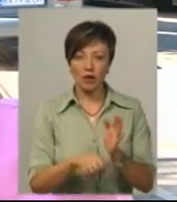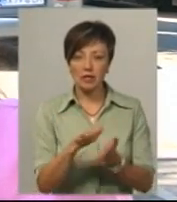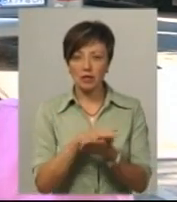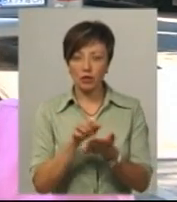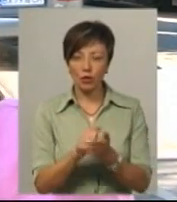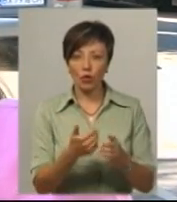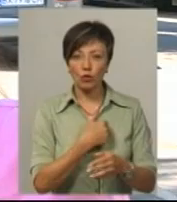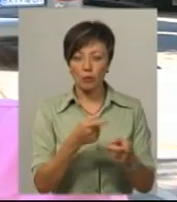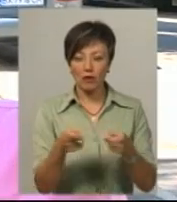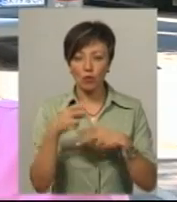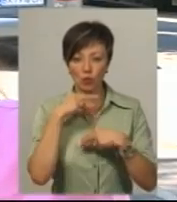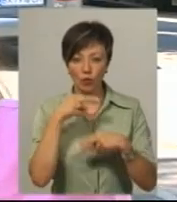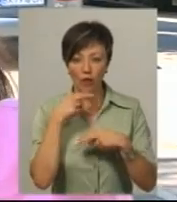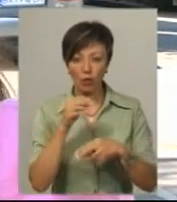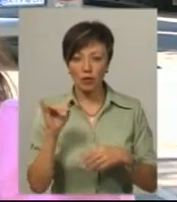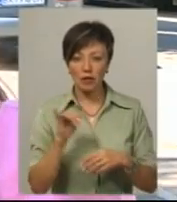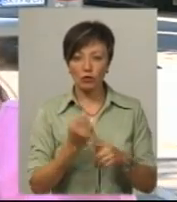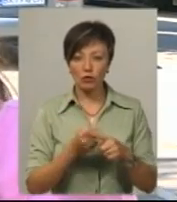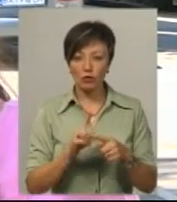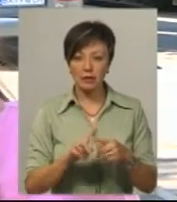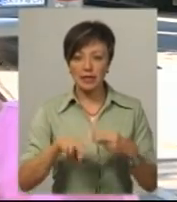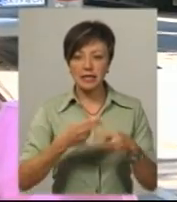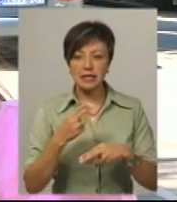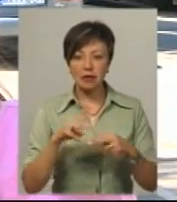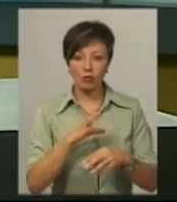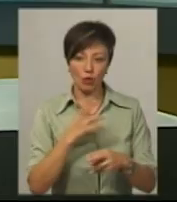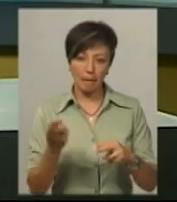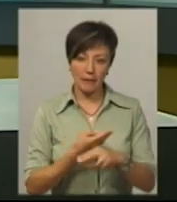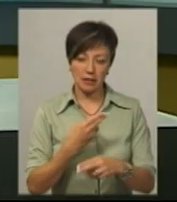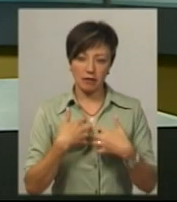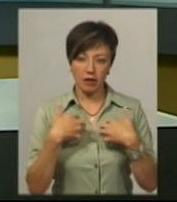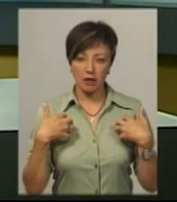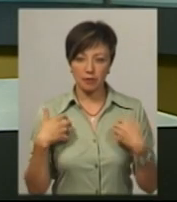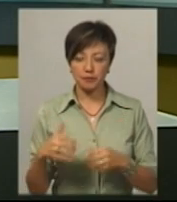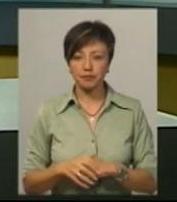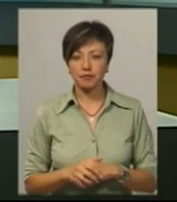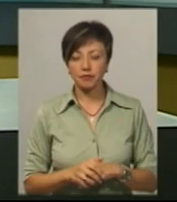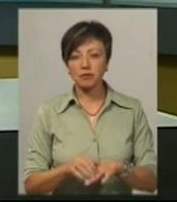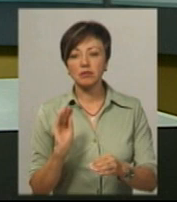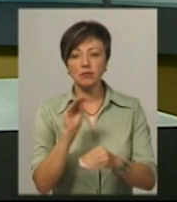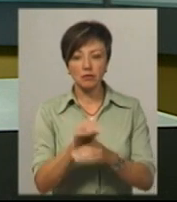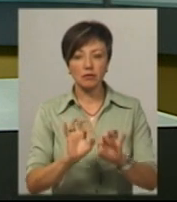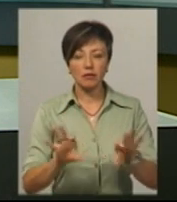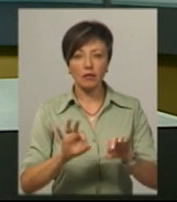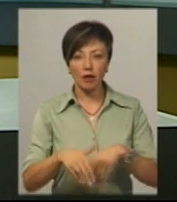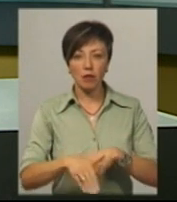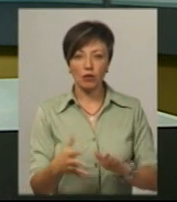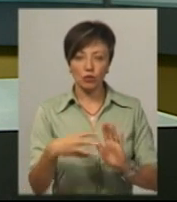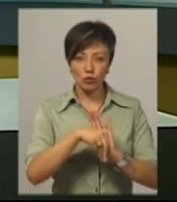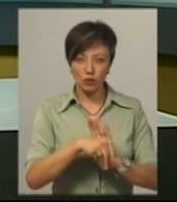До цього хочуть привернути увагу і безпосередньо, щоб цирки були без тварин. Анастасія Козак додає, до маршу